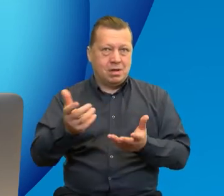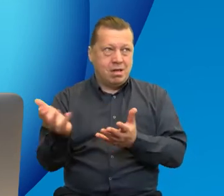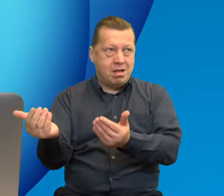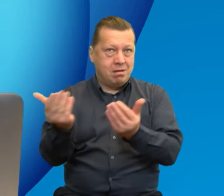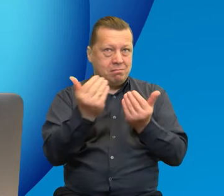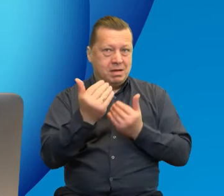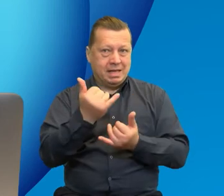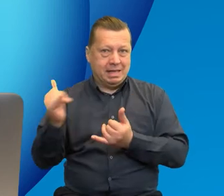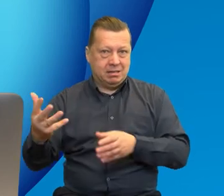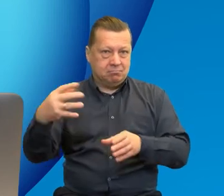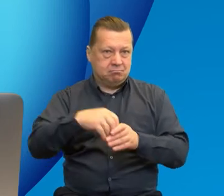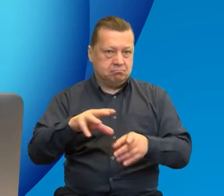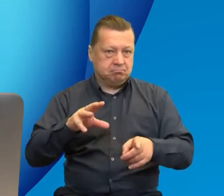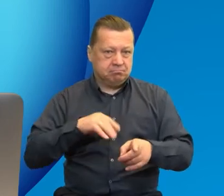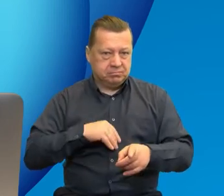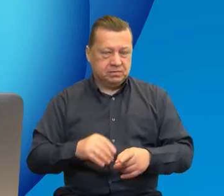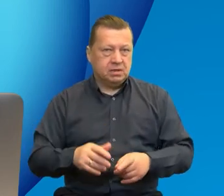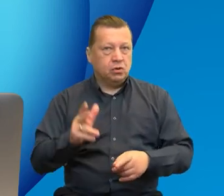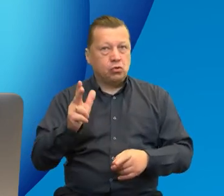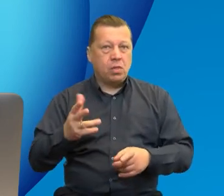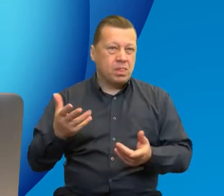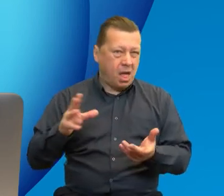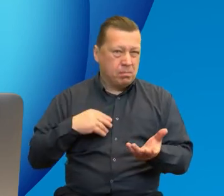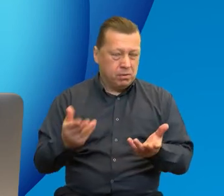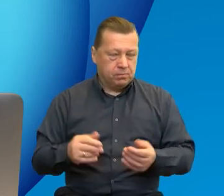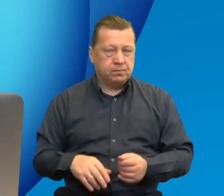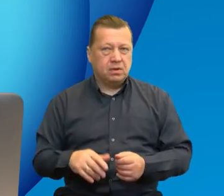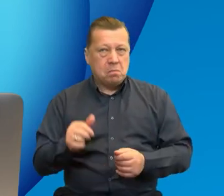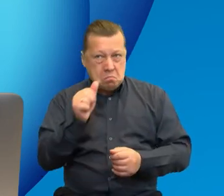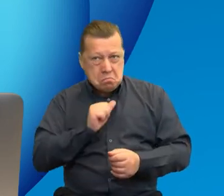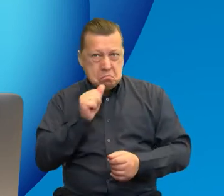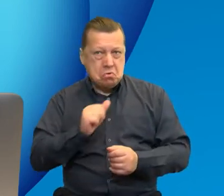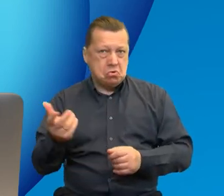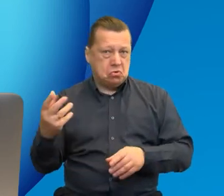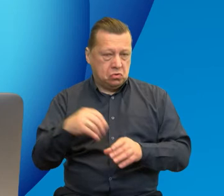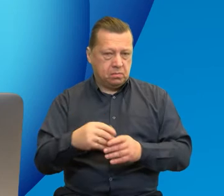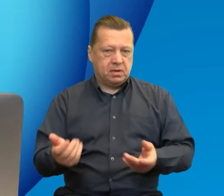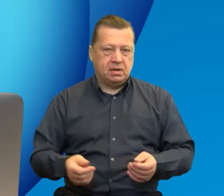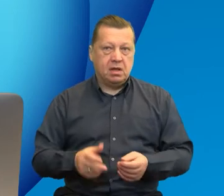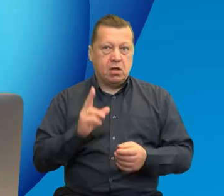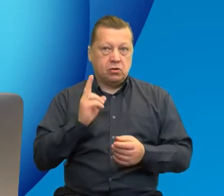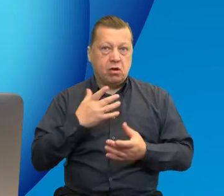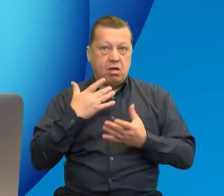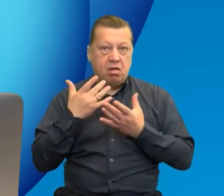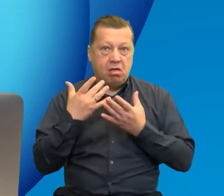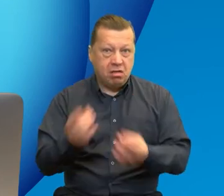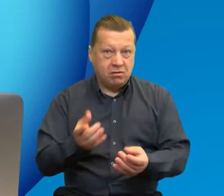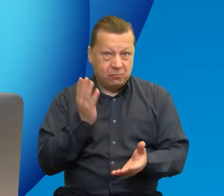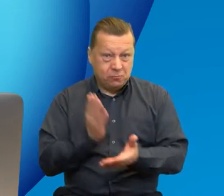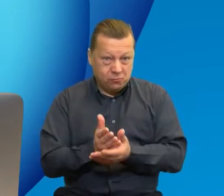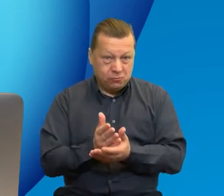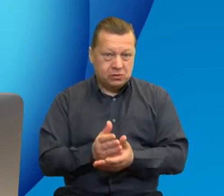tych, którzy jeszcze w tych programach nie uczestniczyli, żeby spróbowali, że ten już kto się wciągnie i zdobędzie